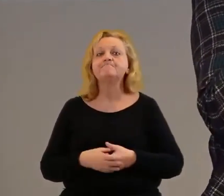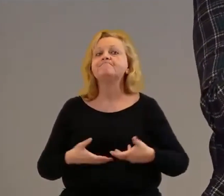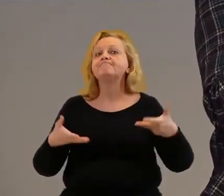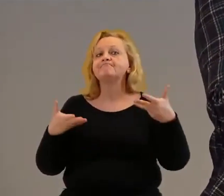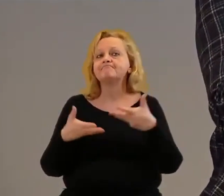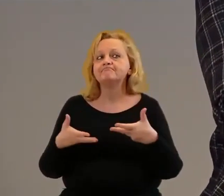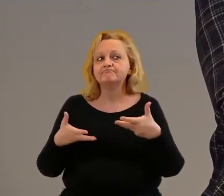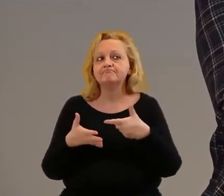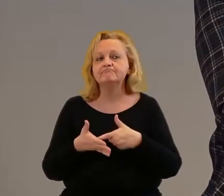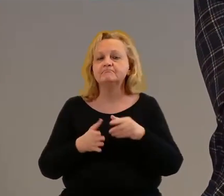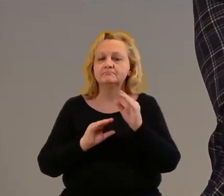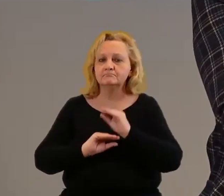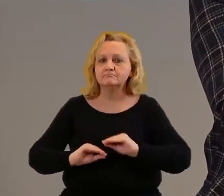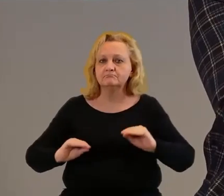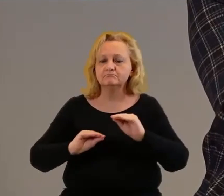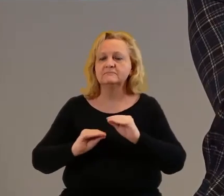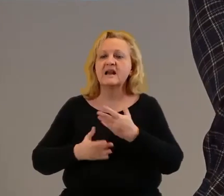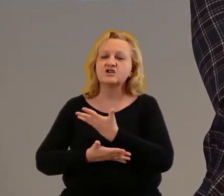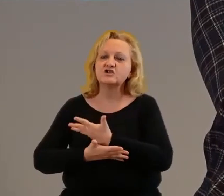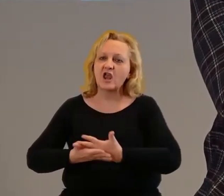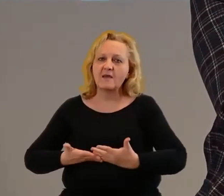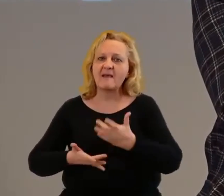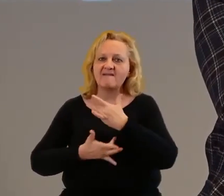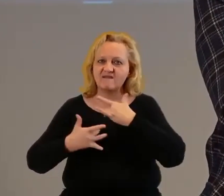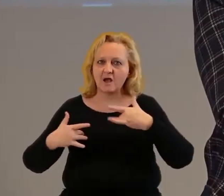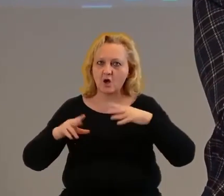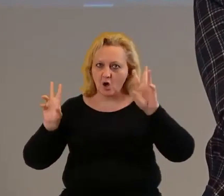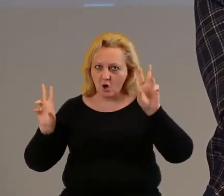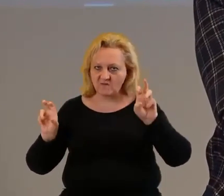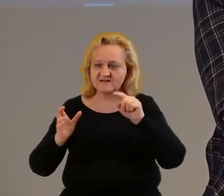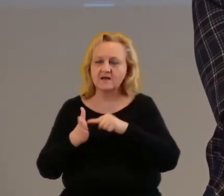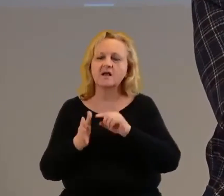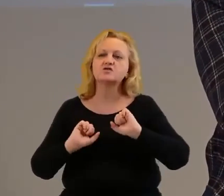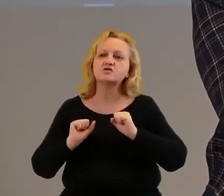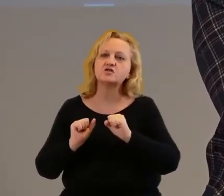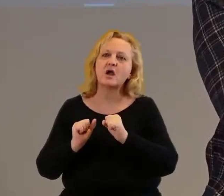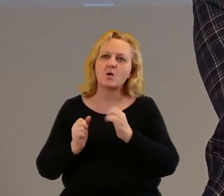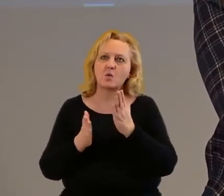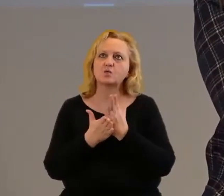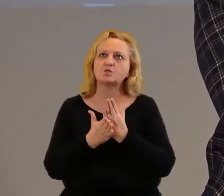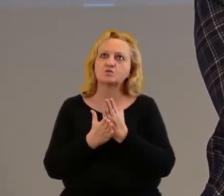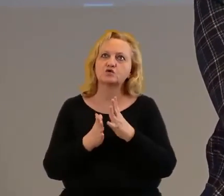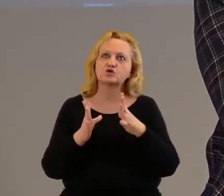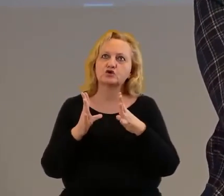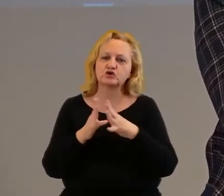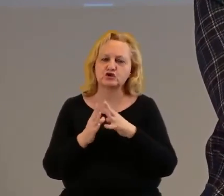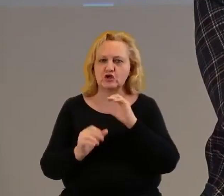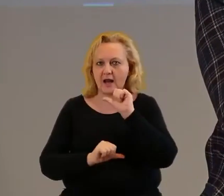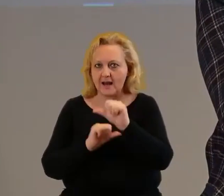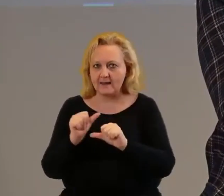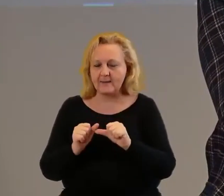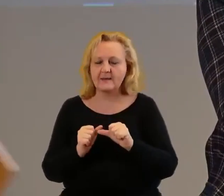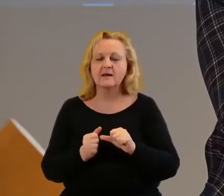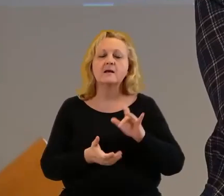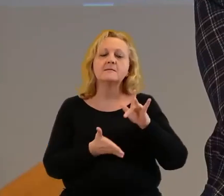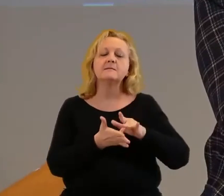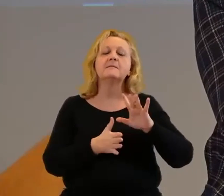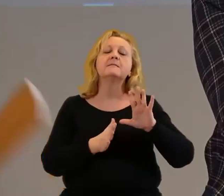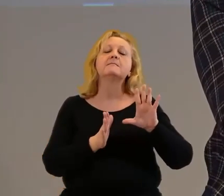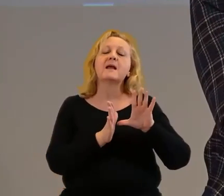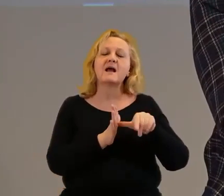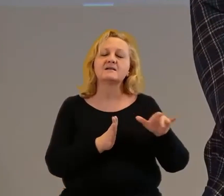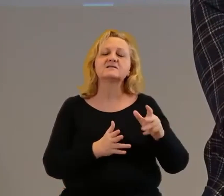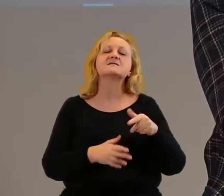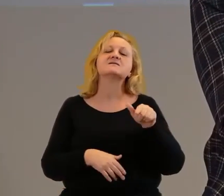Stowarzyszenie Edukacyjne Ziemi Węgrowskiej działa od lat 10. Węgrów położony